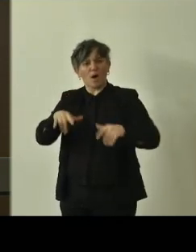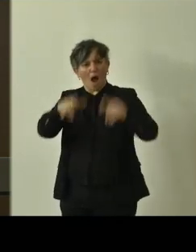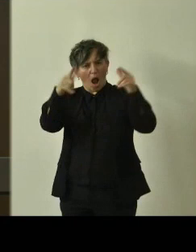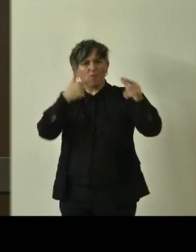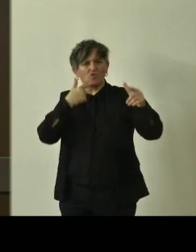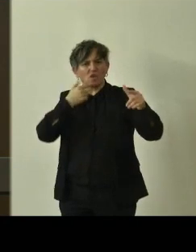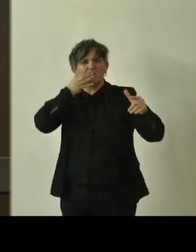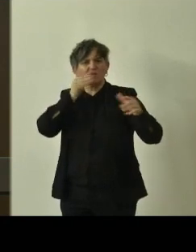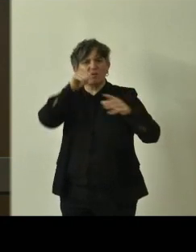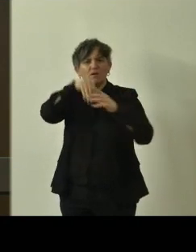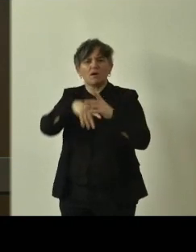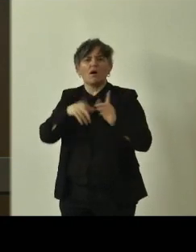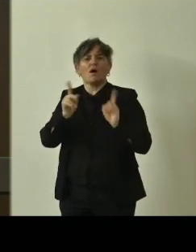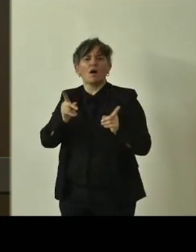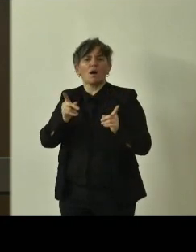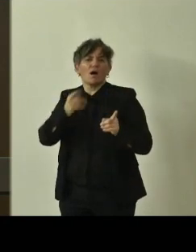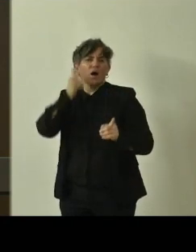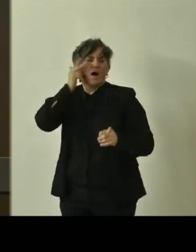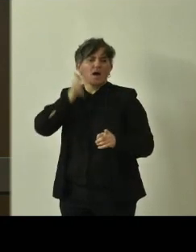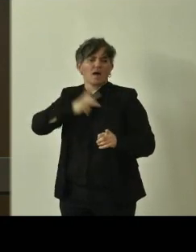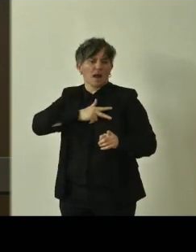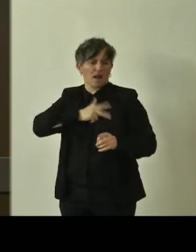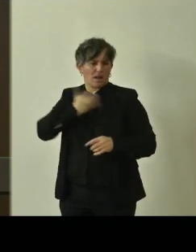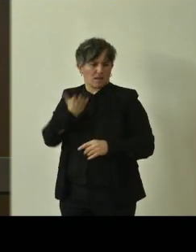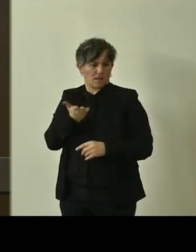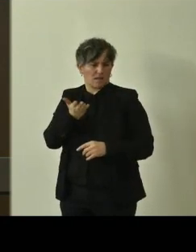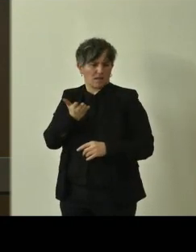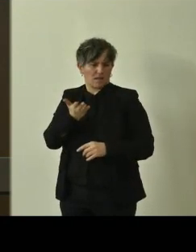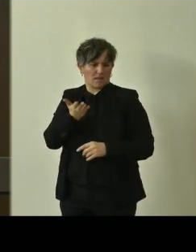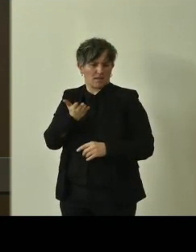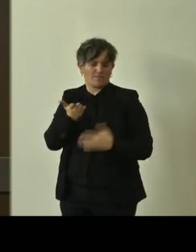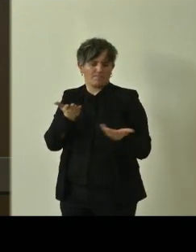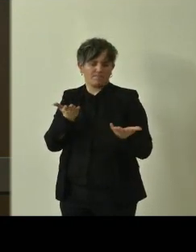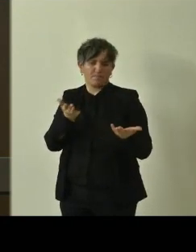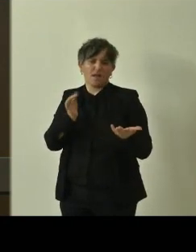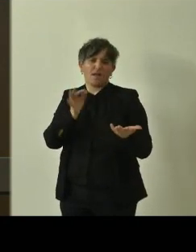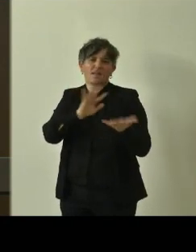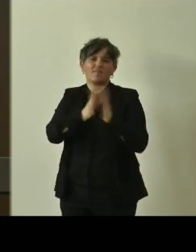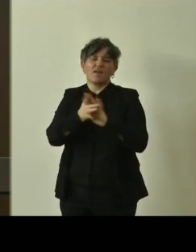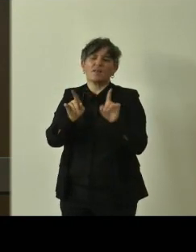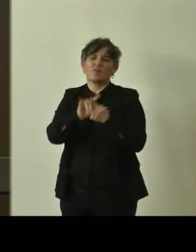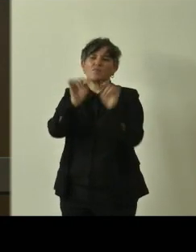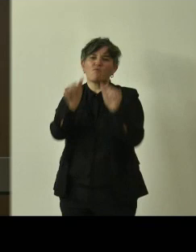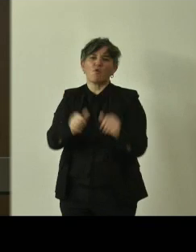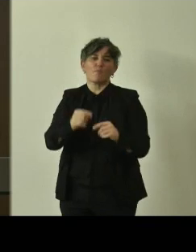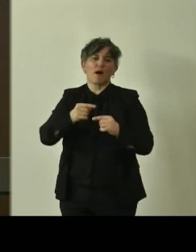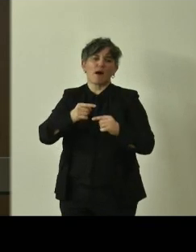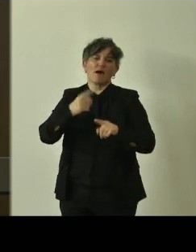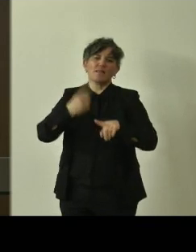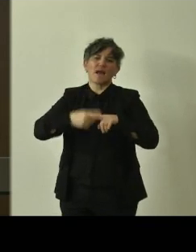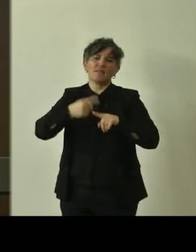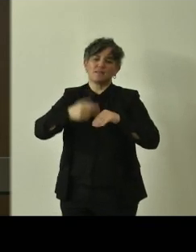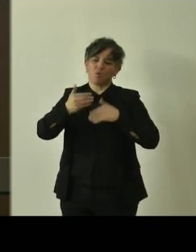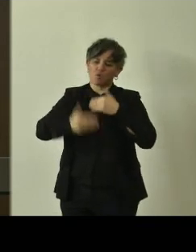fanno parte della cultura locale e per questo sono testimoni di culture